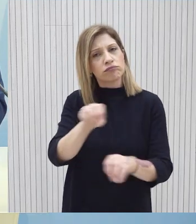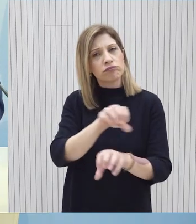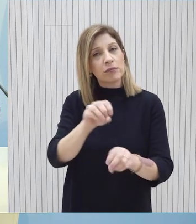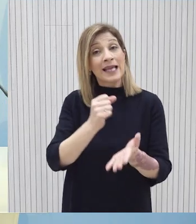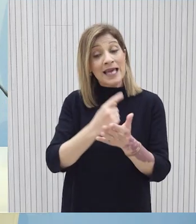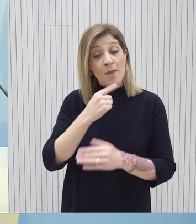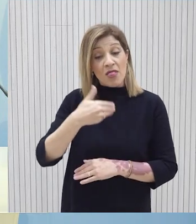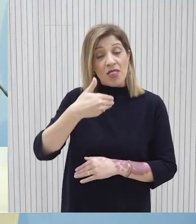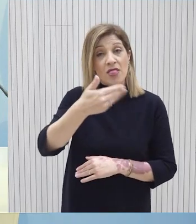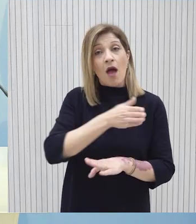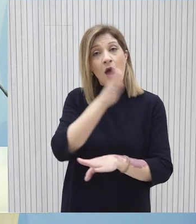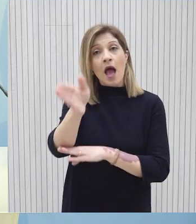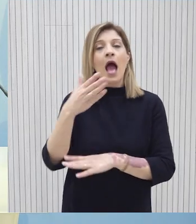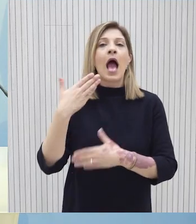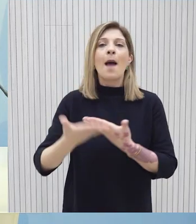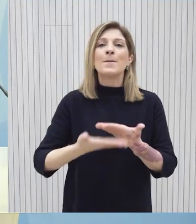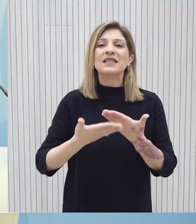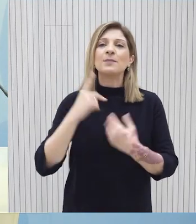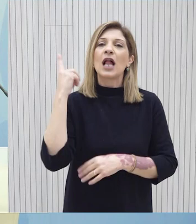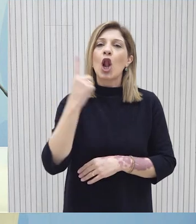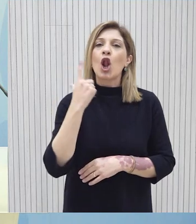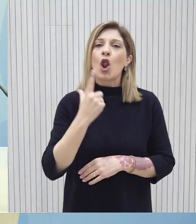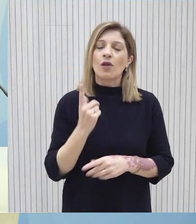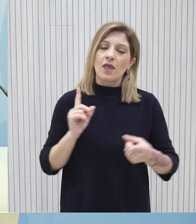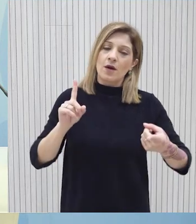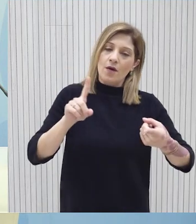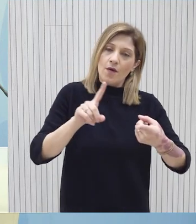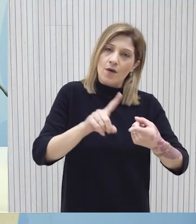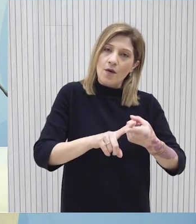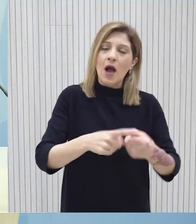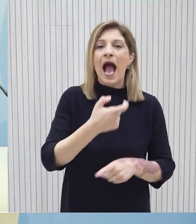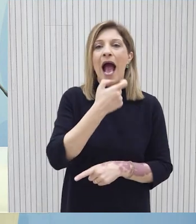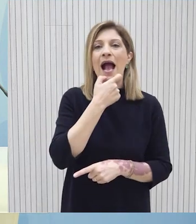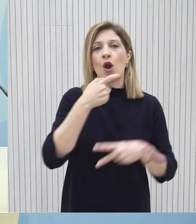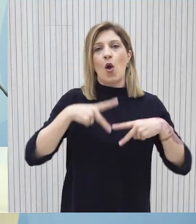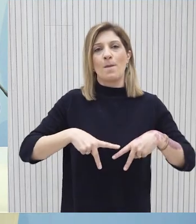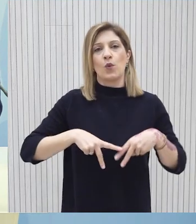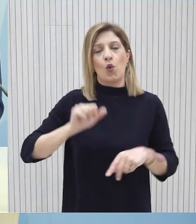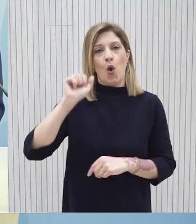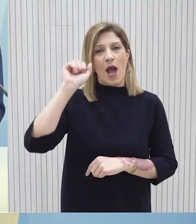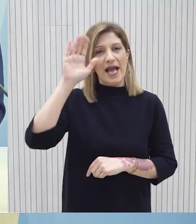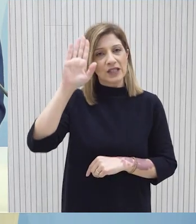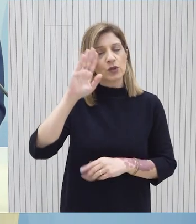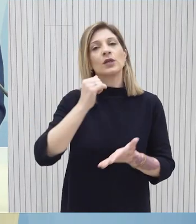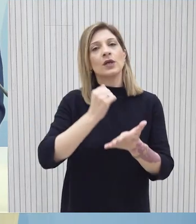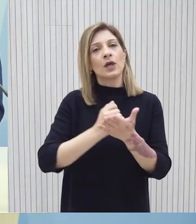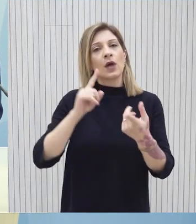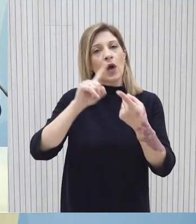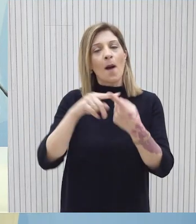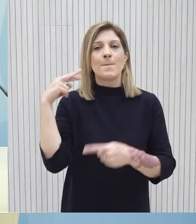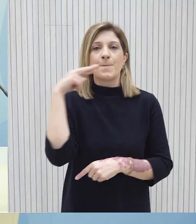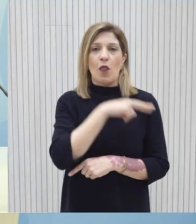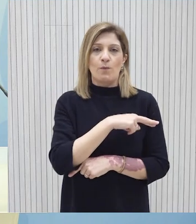επεκείμενη επίσκεψή του στο Λονδίνο όπου θα πραγματοποιήσει συνάντηση με τον Βρετανό Υπουργό Εξωτερικό και θα επιδιωχθεί συνάντηση και με τον